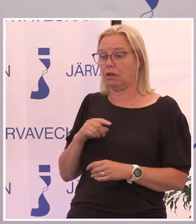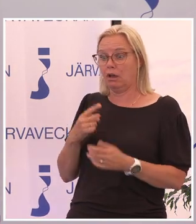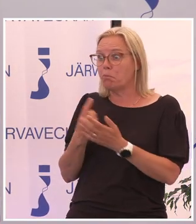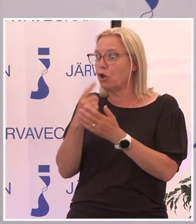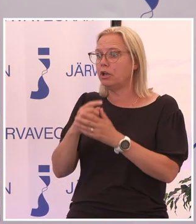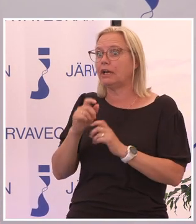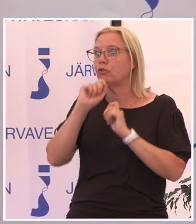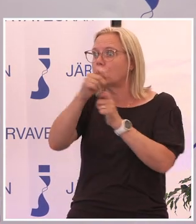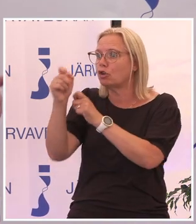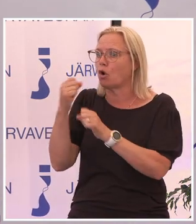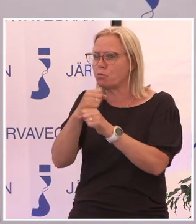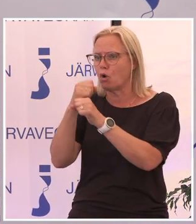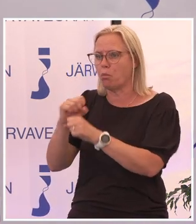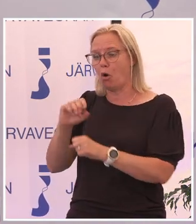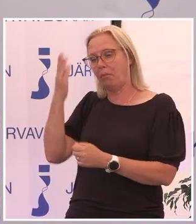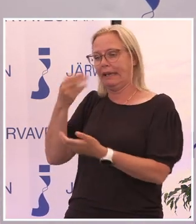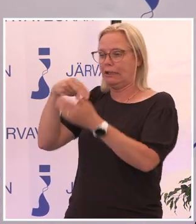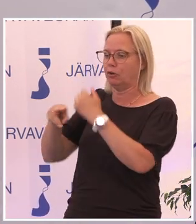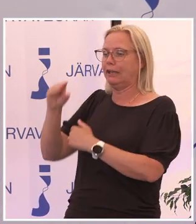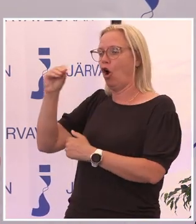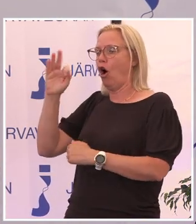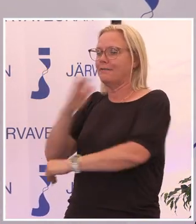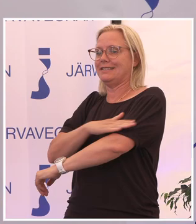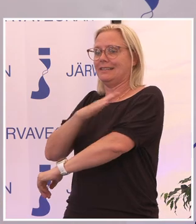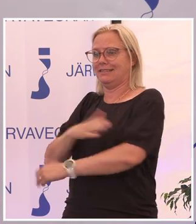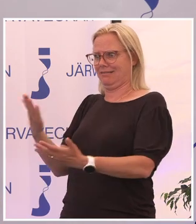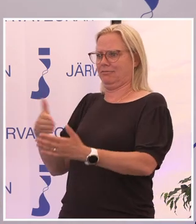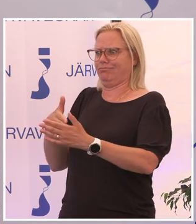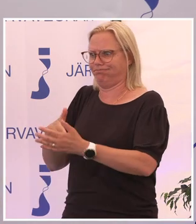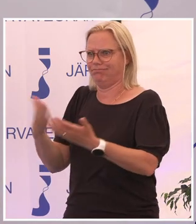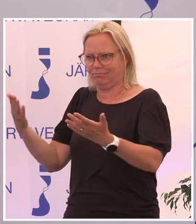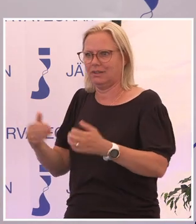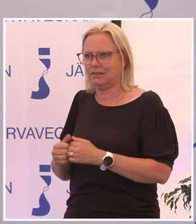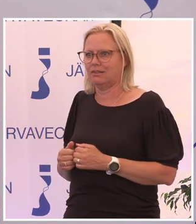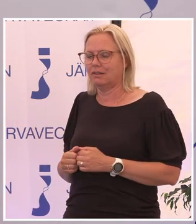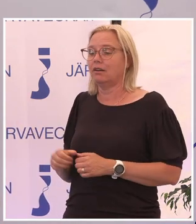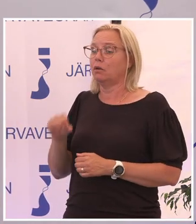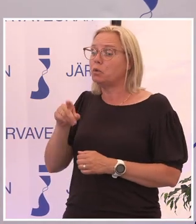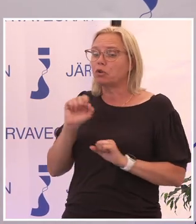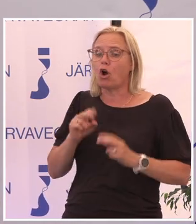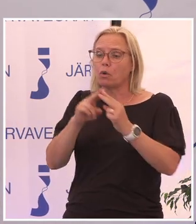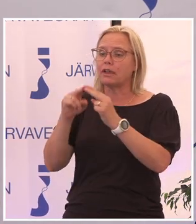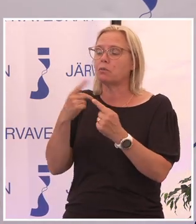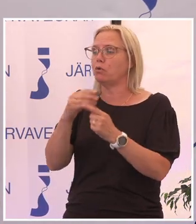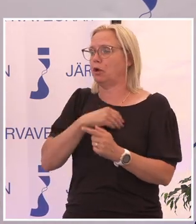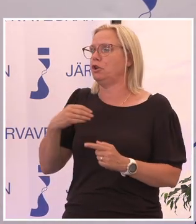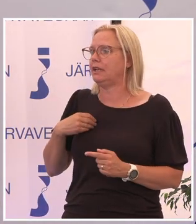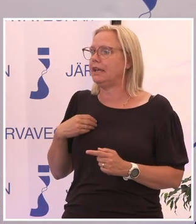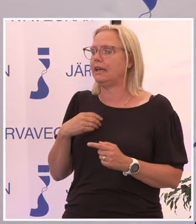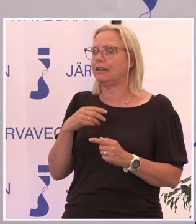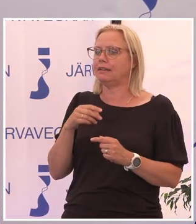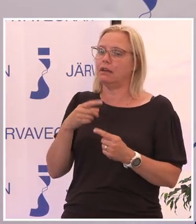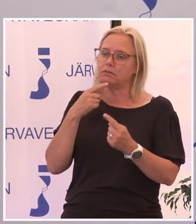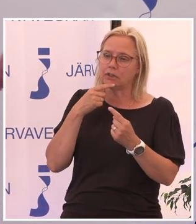jobb när du inte kan gå in i arbetsförmedlingens tjänster är ju jättedåliga. Du ska ha kontakt med olika myndigheter, din